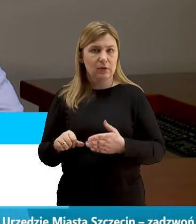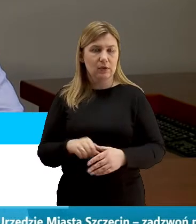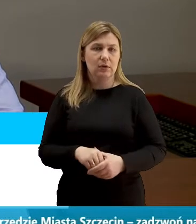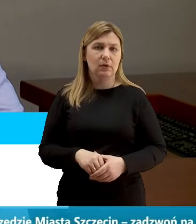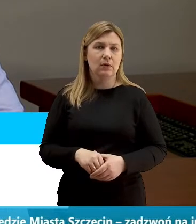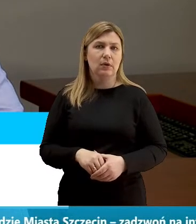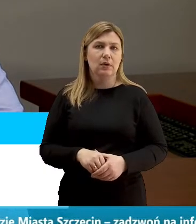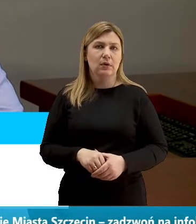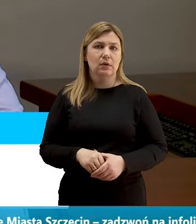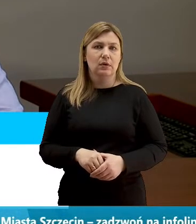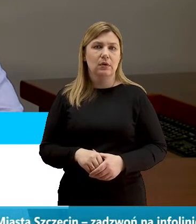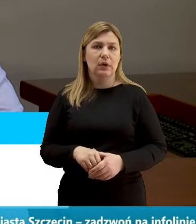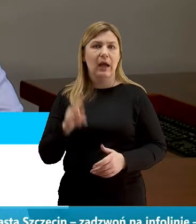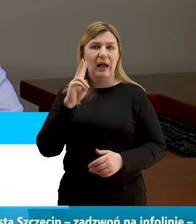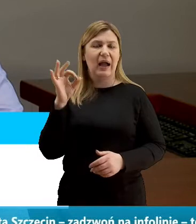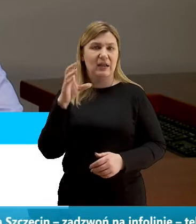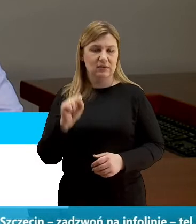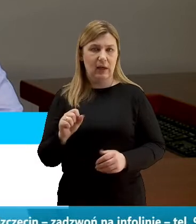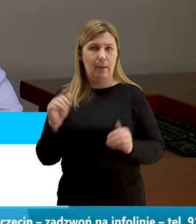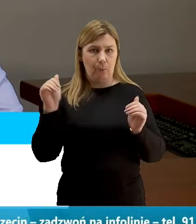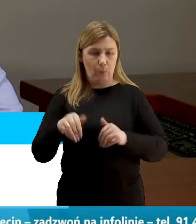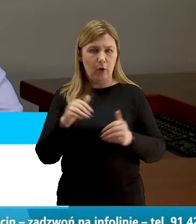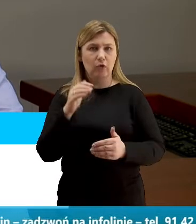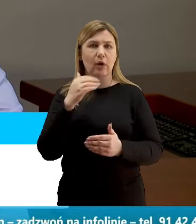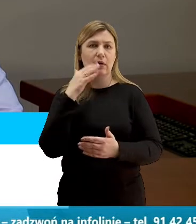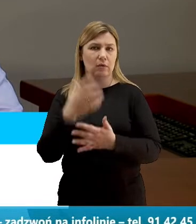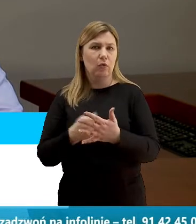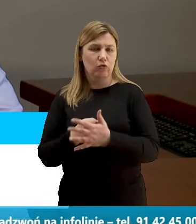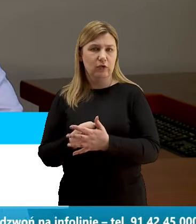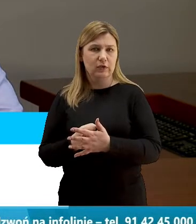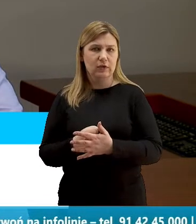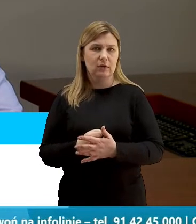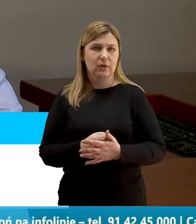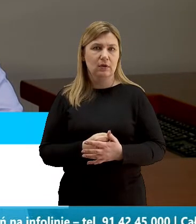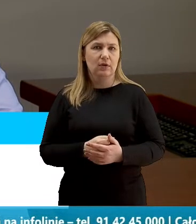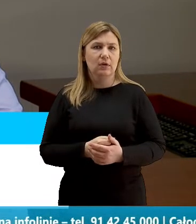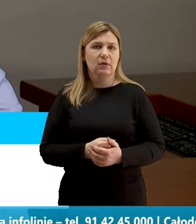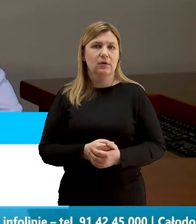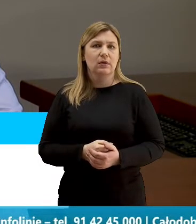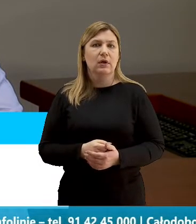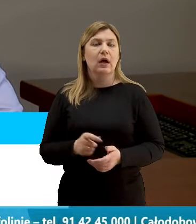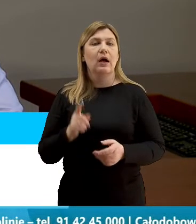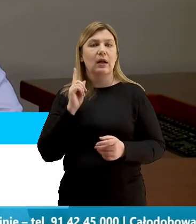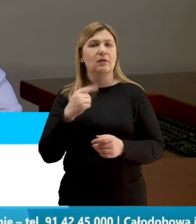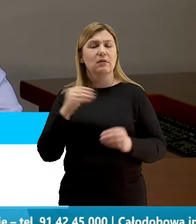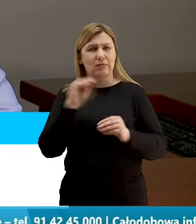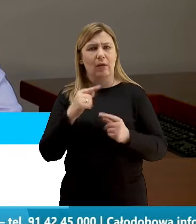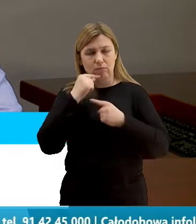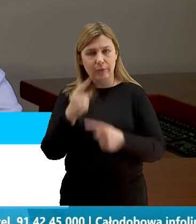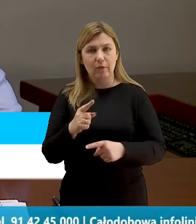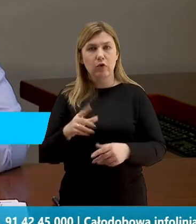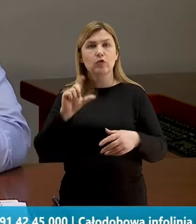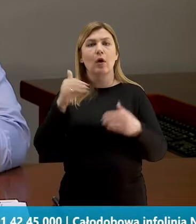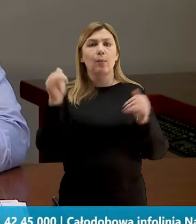tych kas również będzie można i będzie można korzystać. Ale jeszcze raz podkreślam, to co możemy zrobić